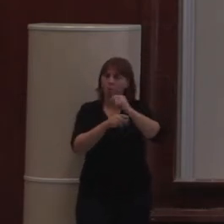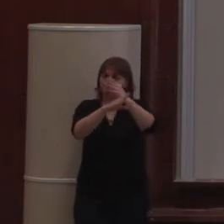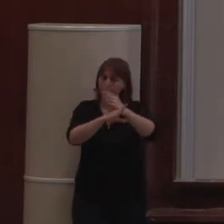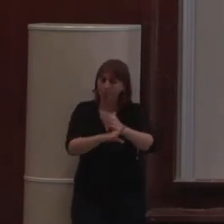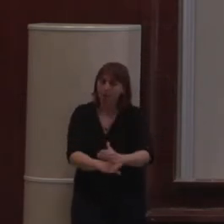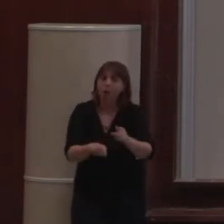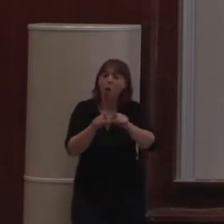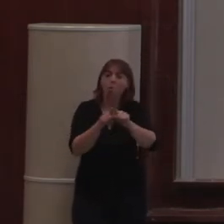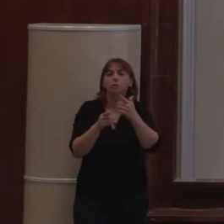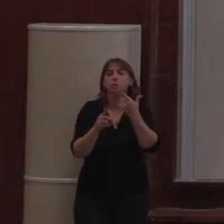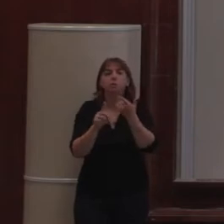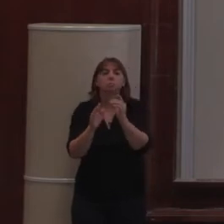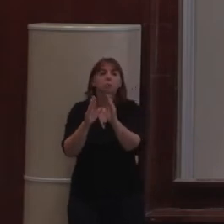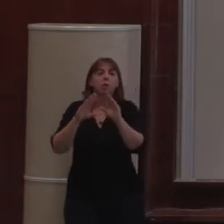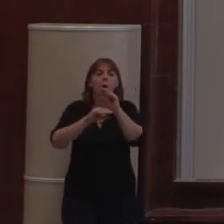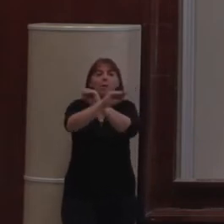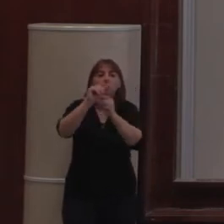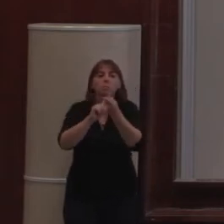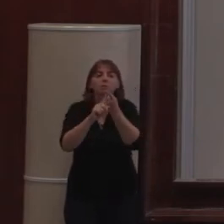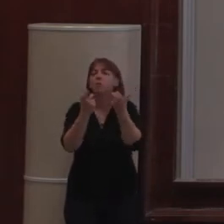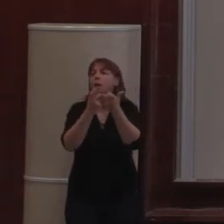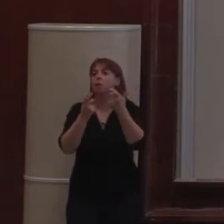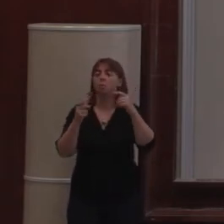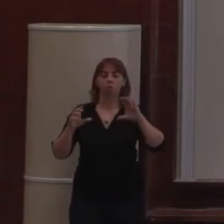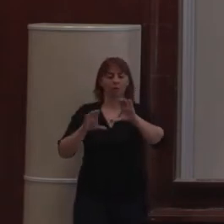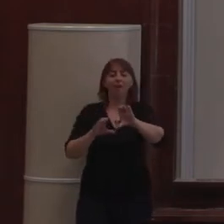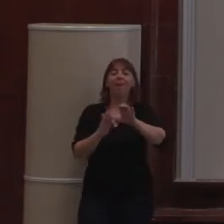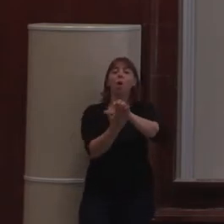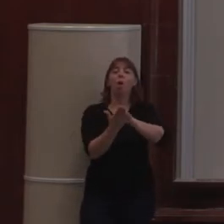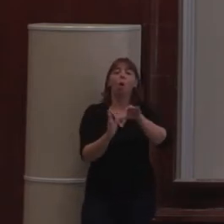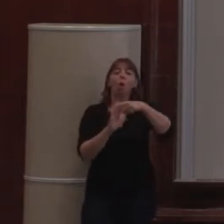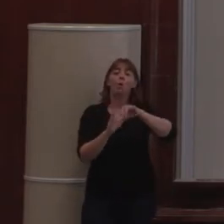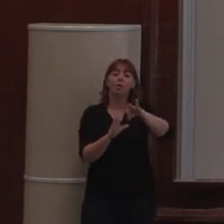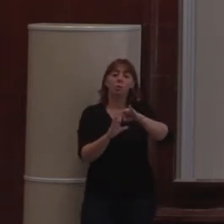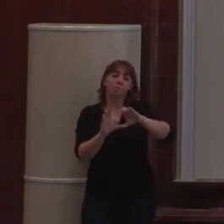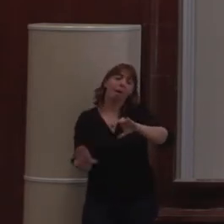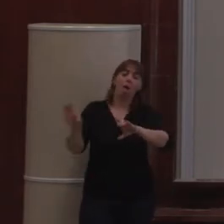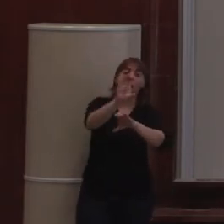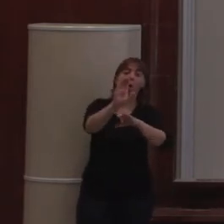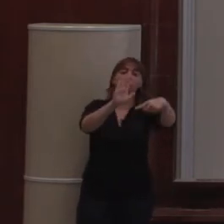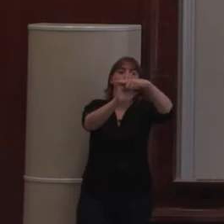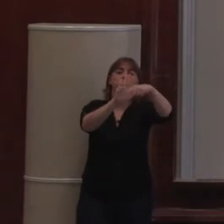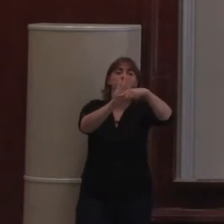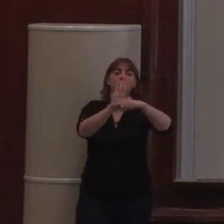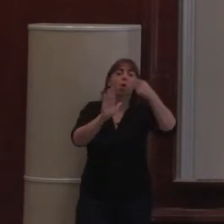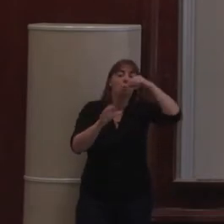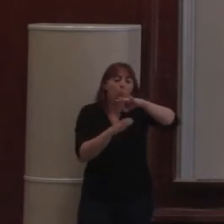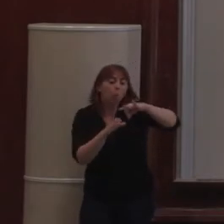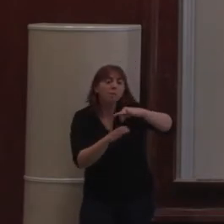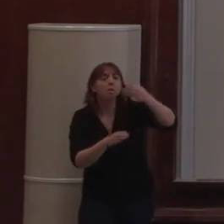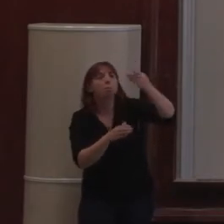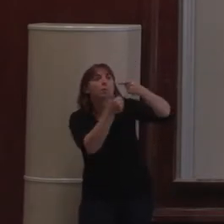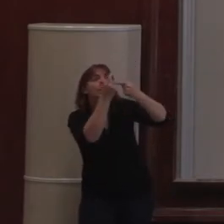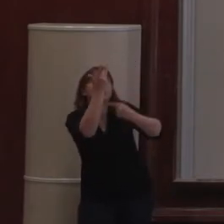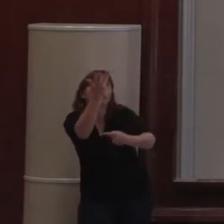on va rajouter des champs particuliers, comme les ingrédients. Voilà, puisque c'est une recette de cuisine. On va dire que les ingrédients, c'est un riche texte, donc on